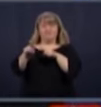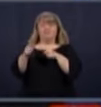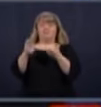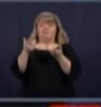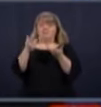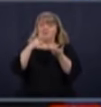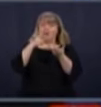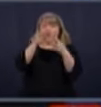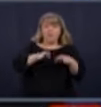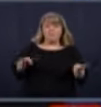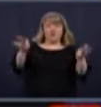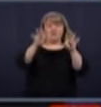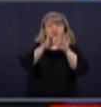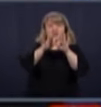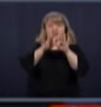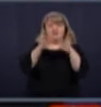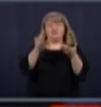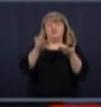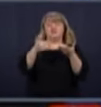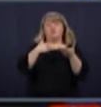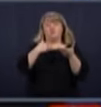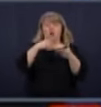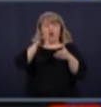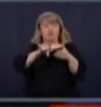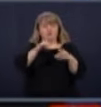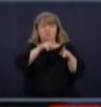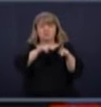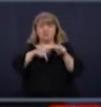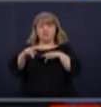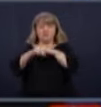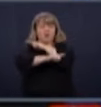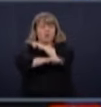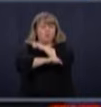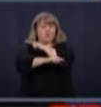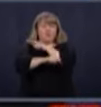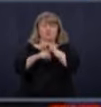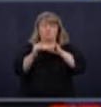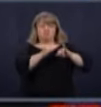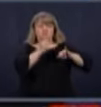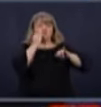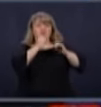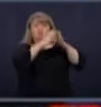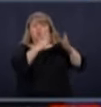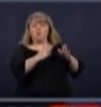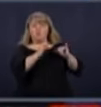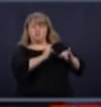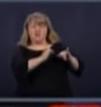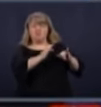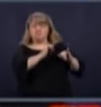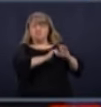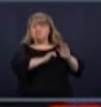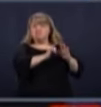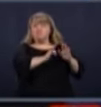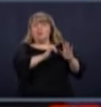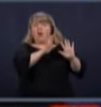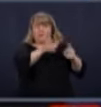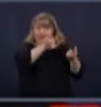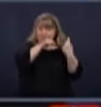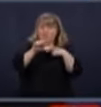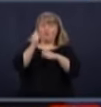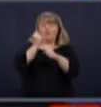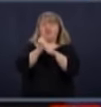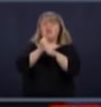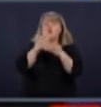importante. Donc, des gens, des employés qui ont terminé leur quarantaine, qui reviennent au travail, entre autres à Montréal, à